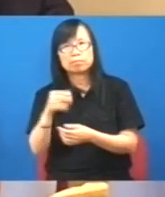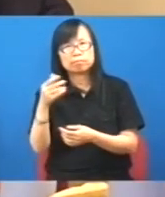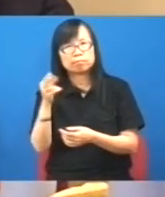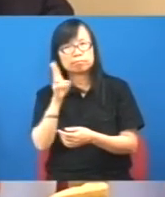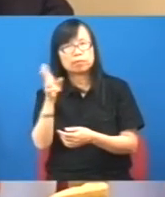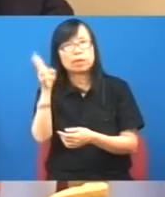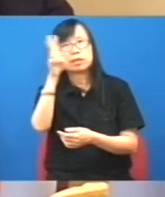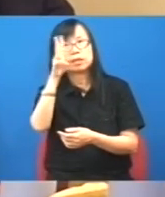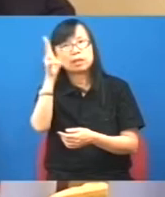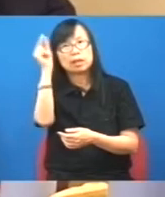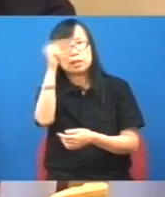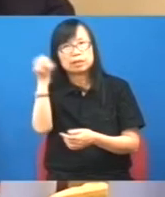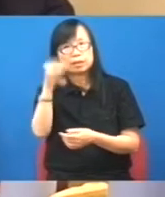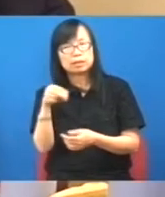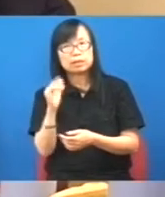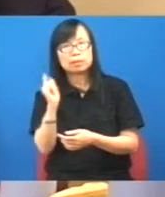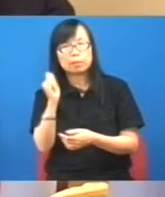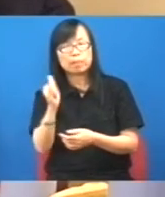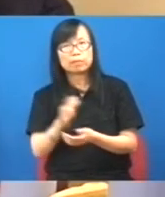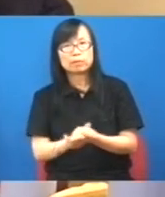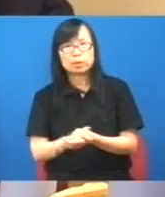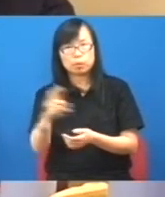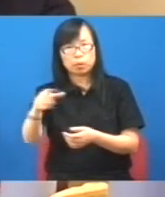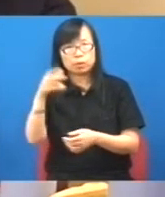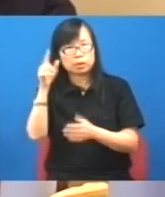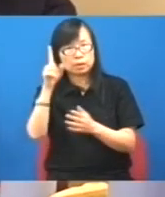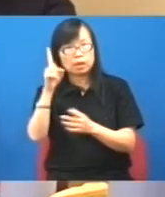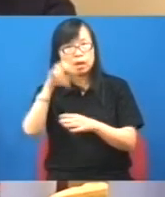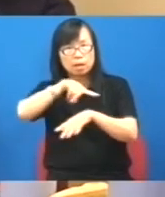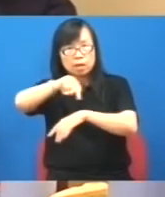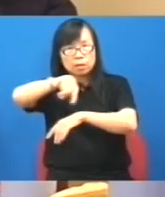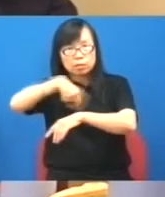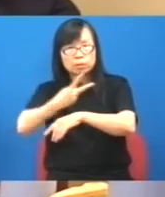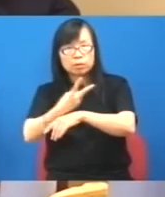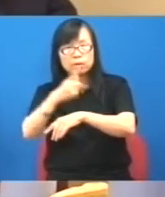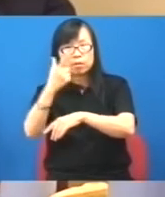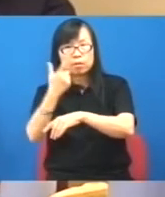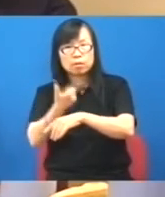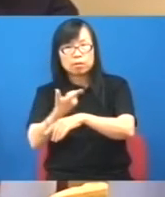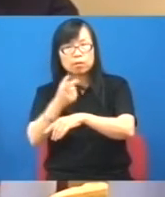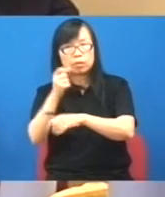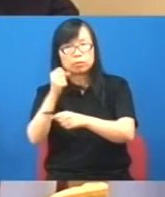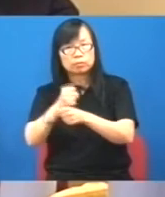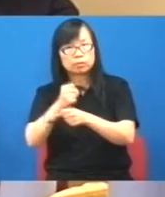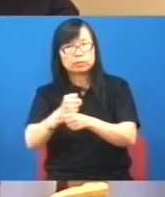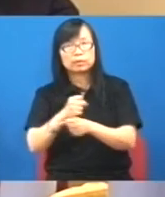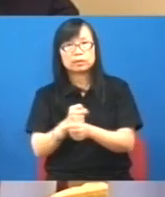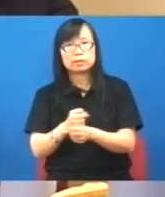那你2,200元最低工資回足工的三分之一都不足夠那你還要說什麼呢